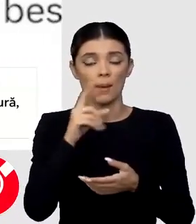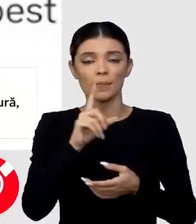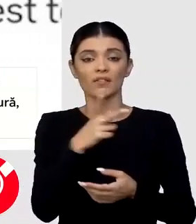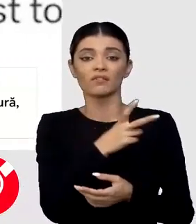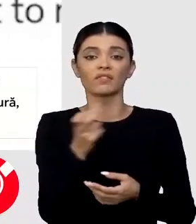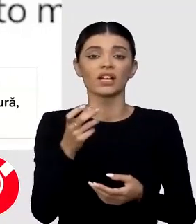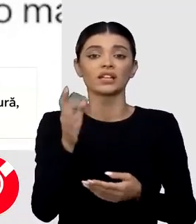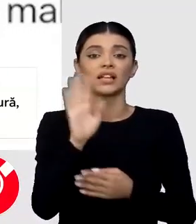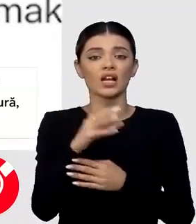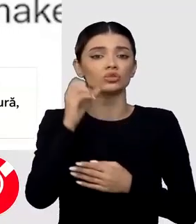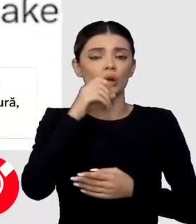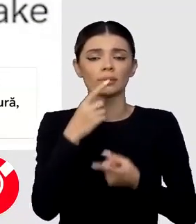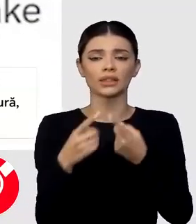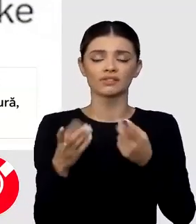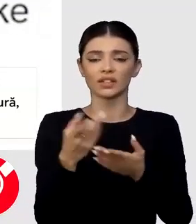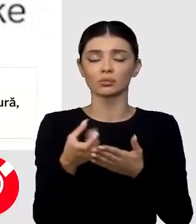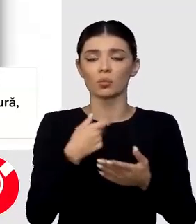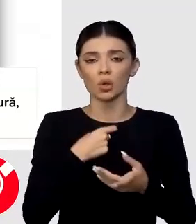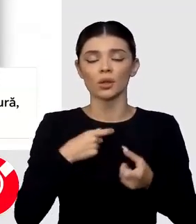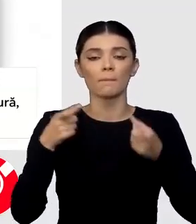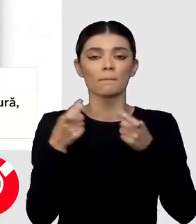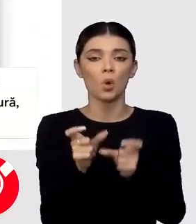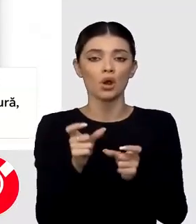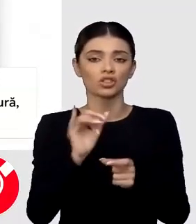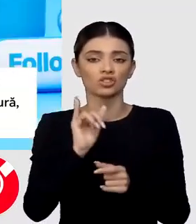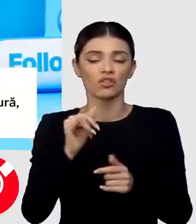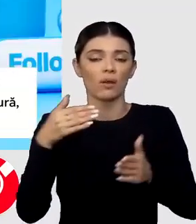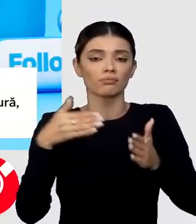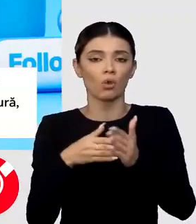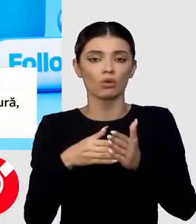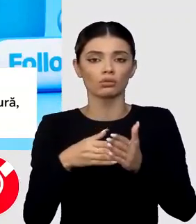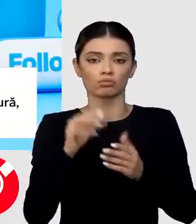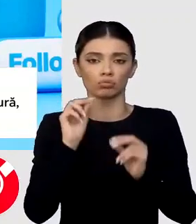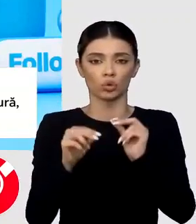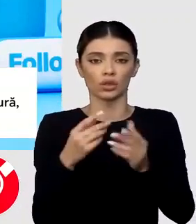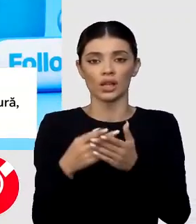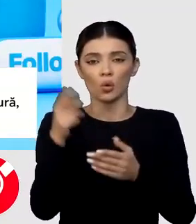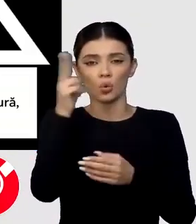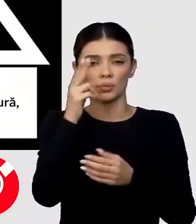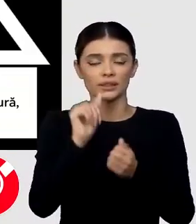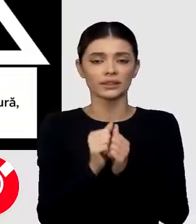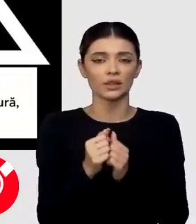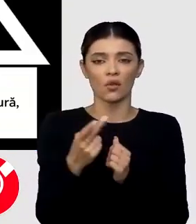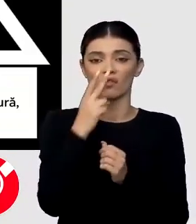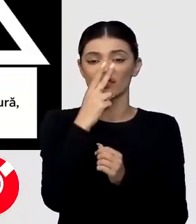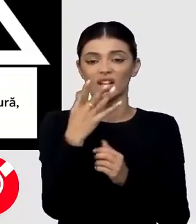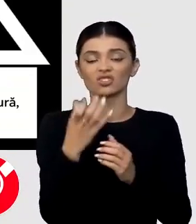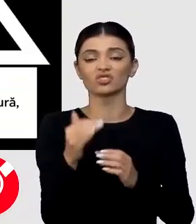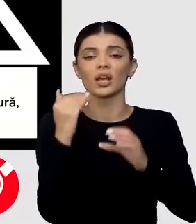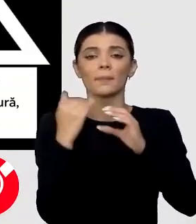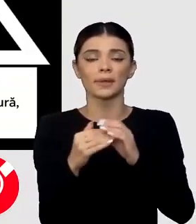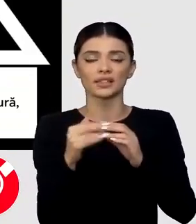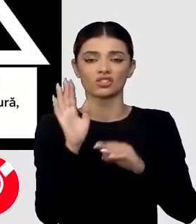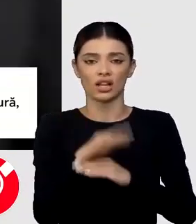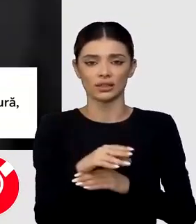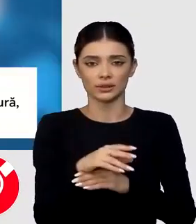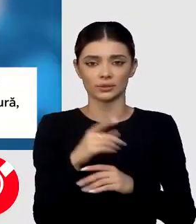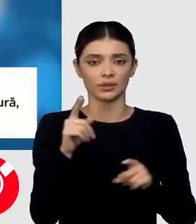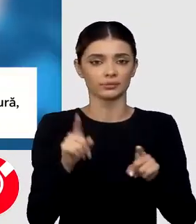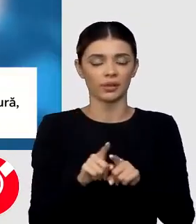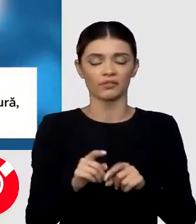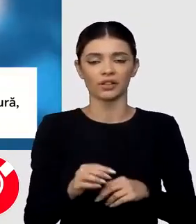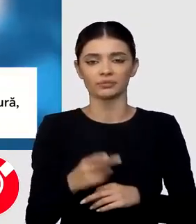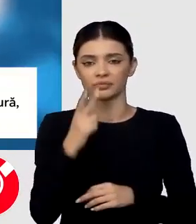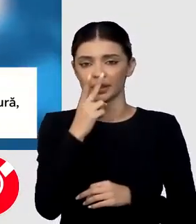funcționalitatea care permite utilizatorilor să blocheze alți useri din a-i contacta, urmării sau vedea postările.